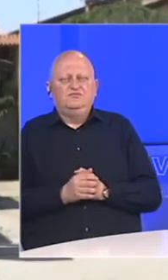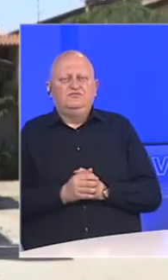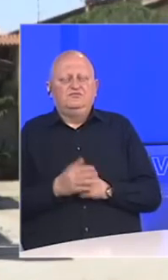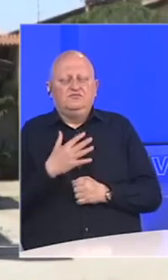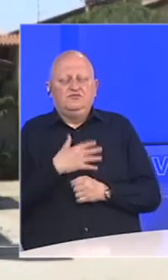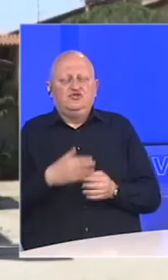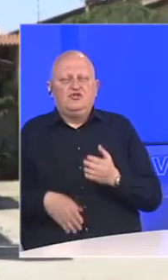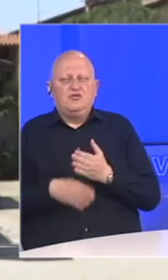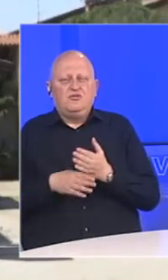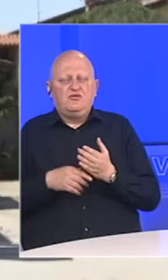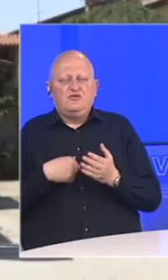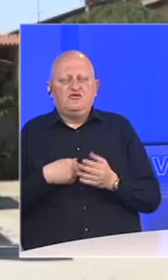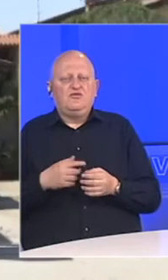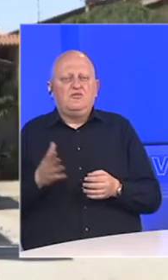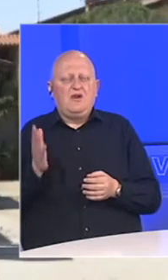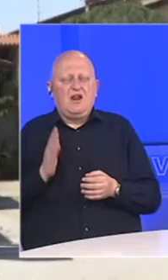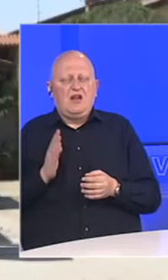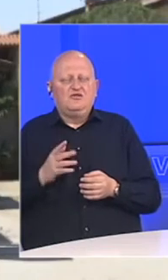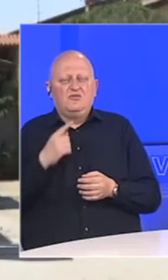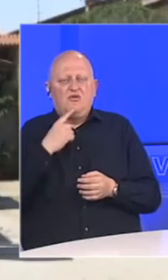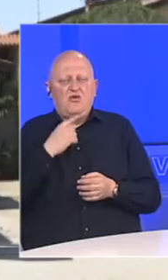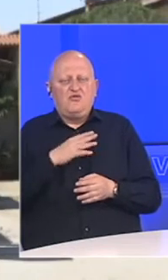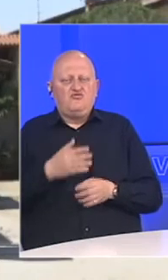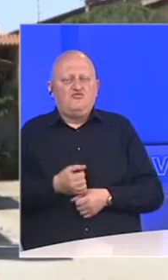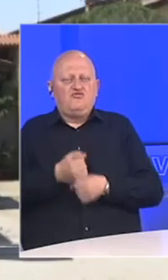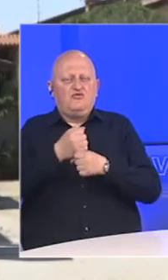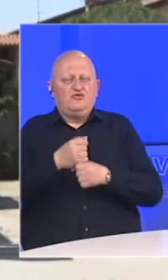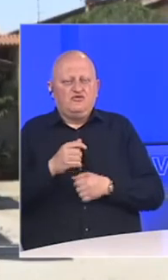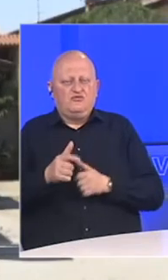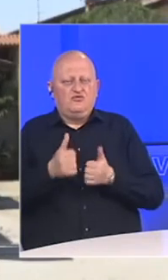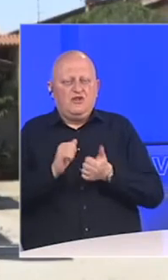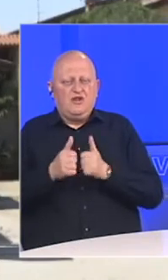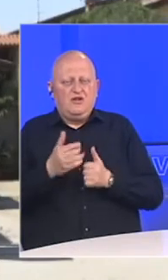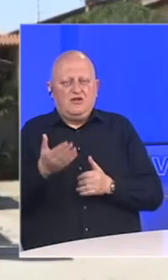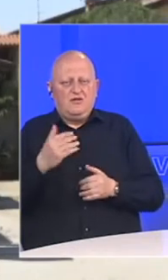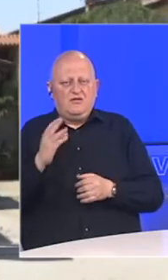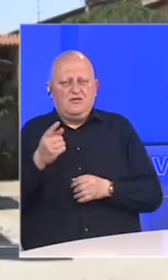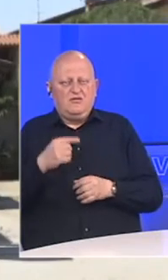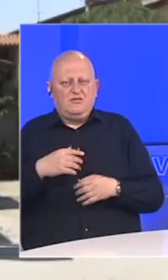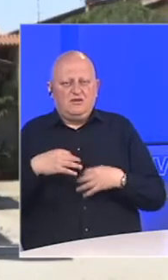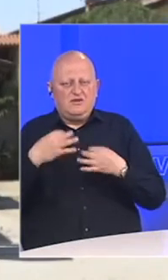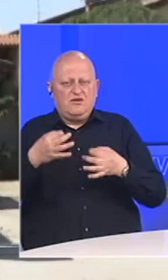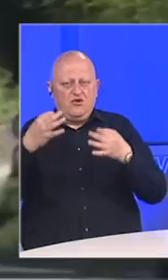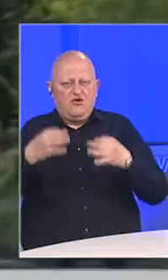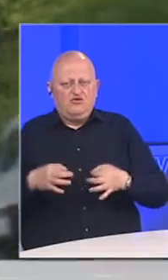Želio sam pomoći svojim sunarodnicima koji me uvijek podržavaju u sezoni. Vrijeme je da im se odužim.